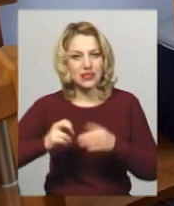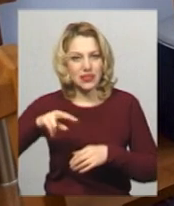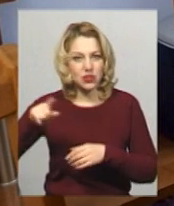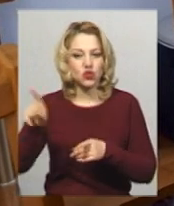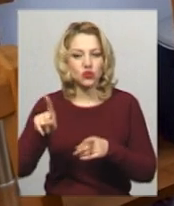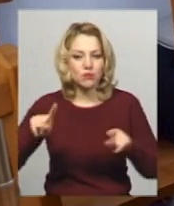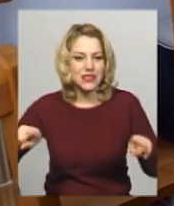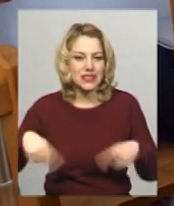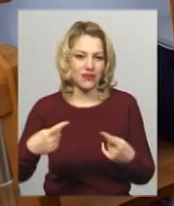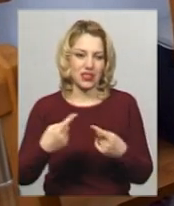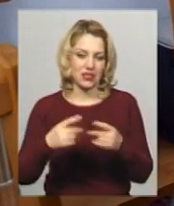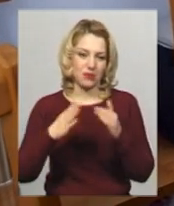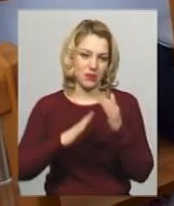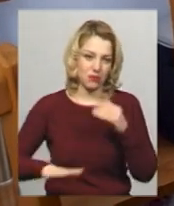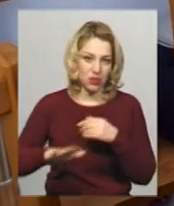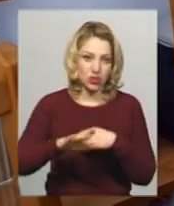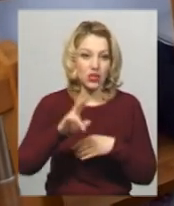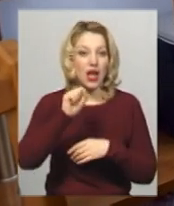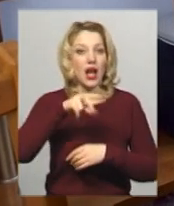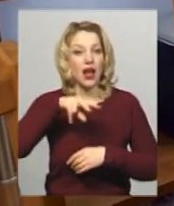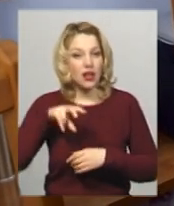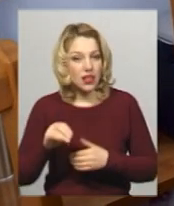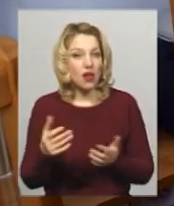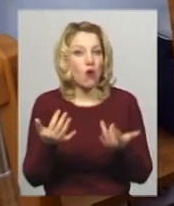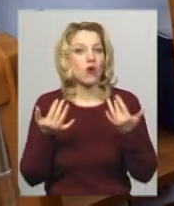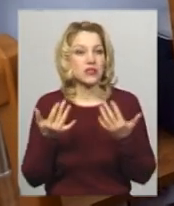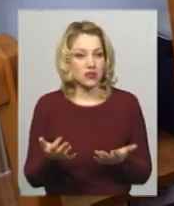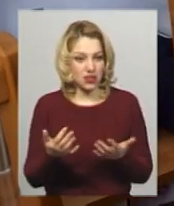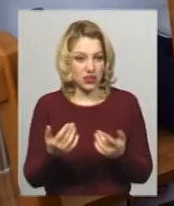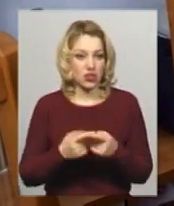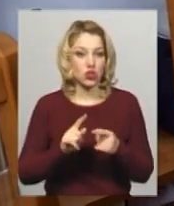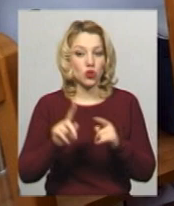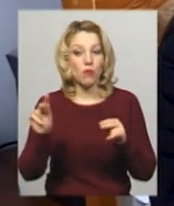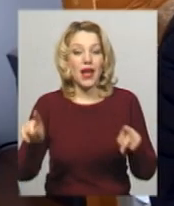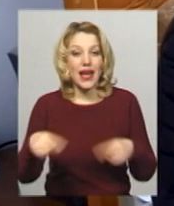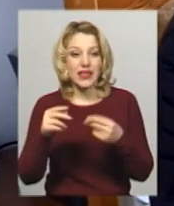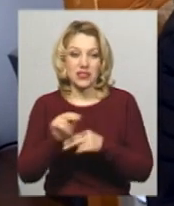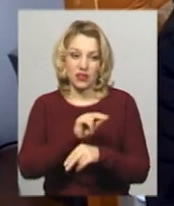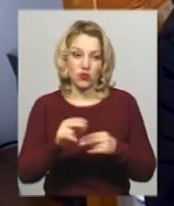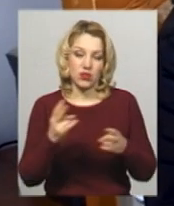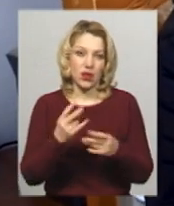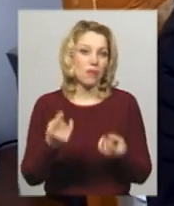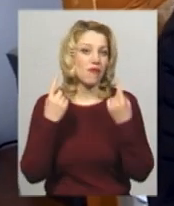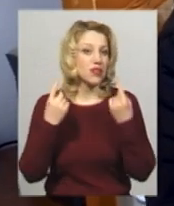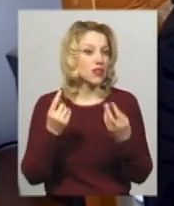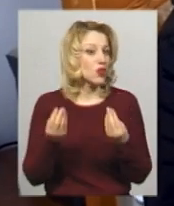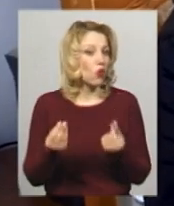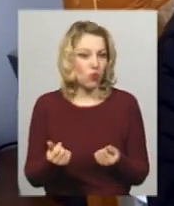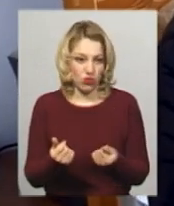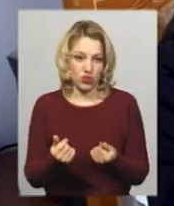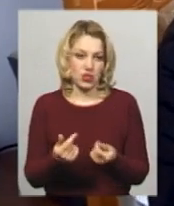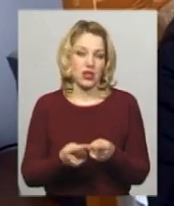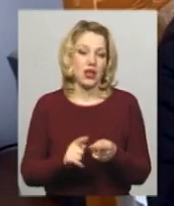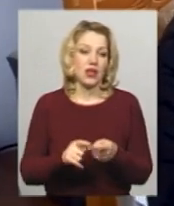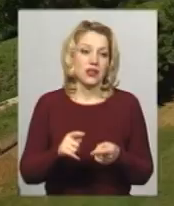приміщення, але оскільки, щоб реставрувати, треба чималі кошти, чималі це